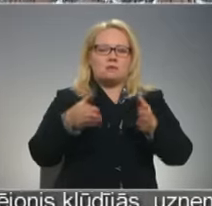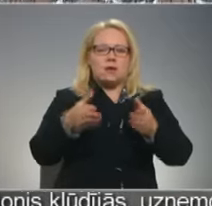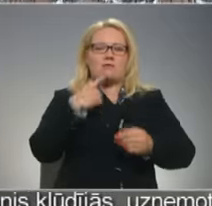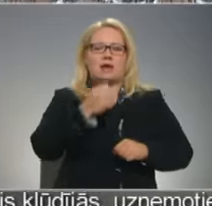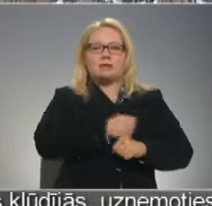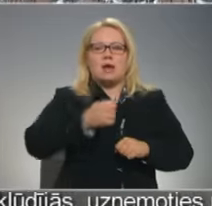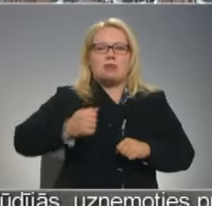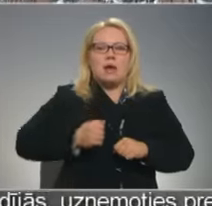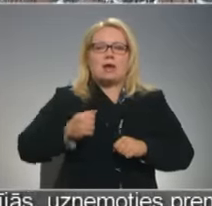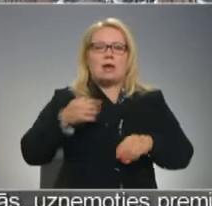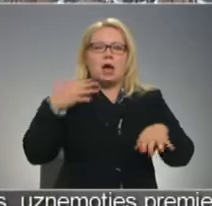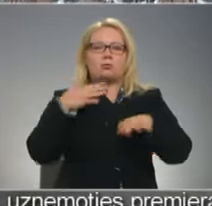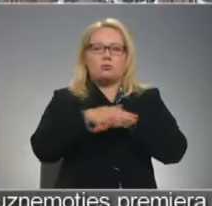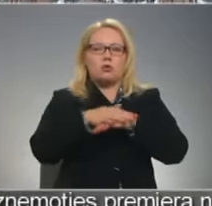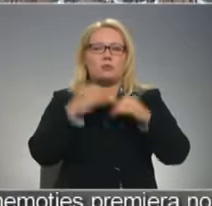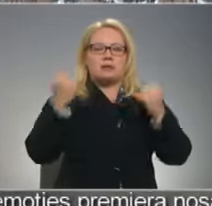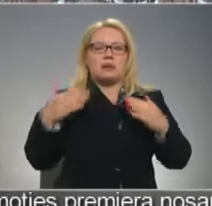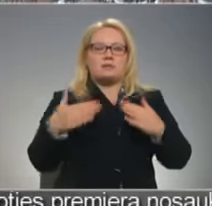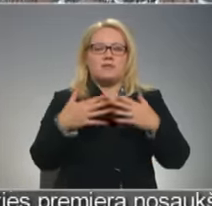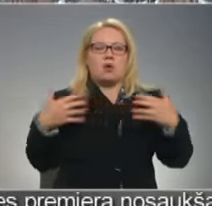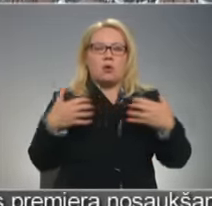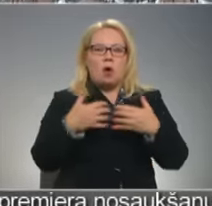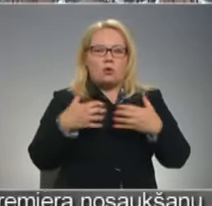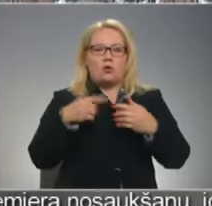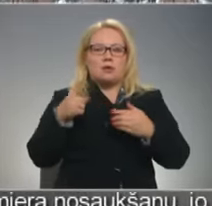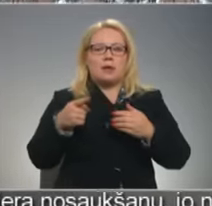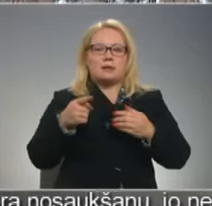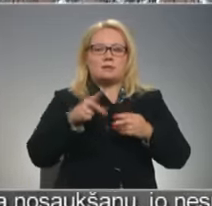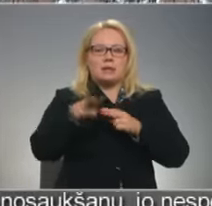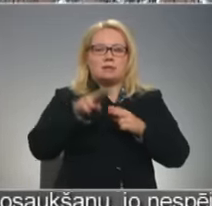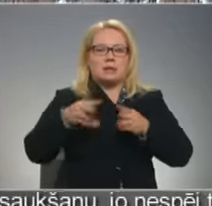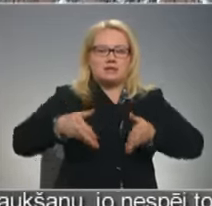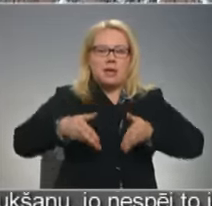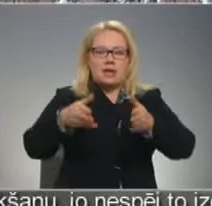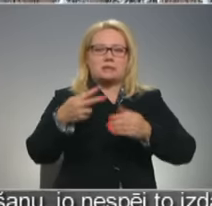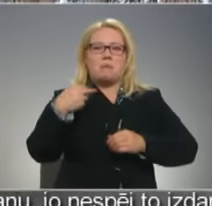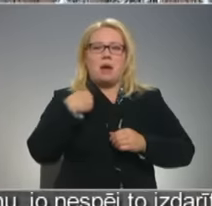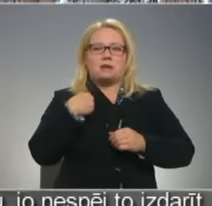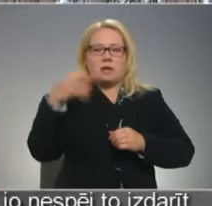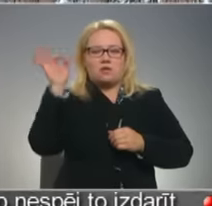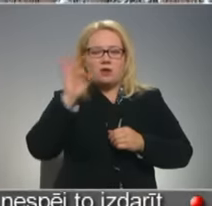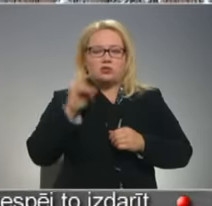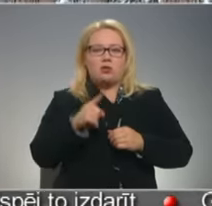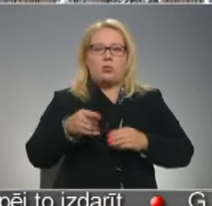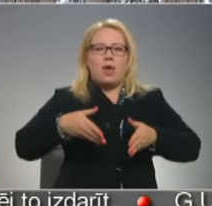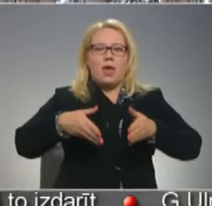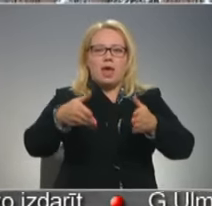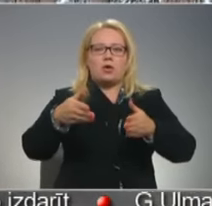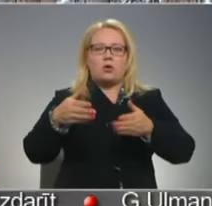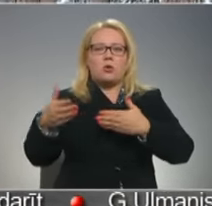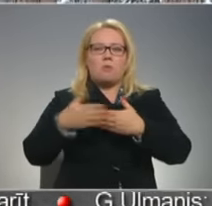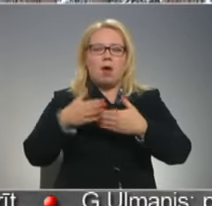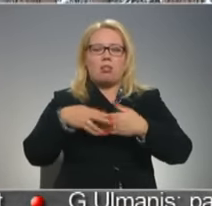uzbrukumā, Ziemassvētku kaujās, viņi grieza ejas un, kad izgrieztās ejas, lai pārsteigt vācieši, tad šo te eju malā bija karvīra